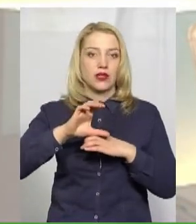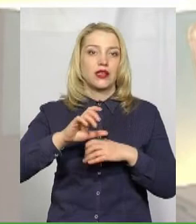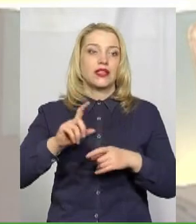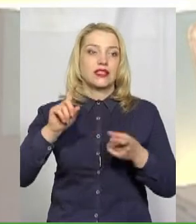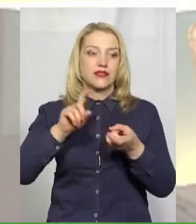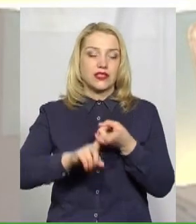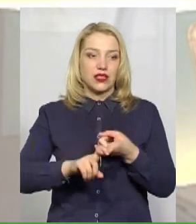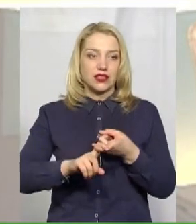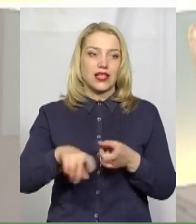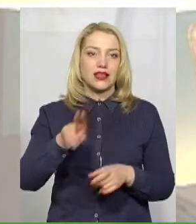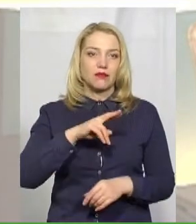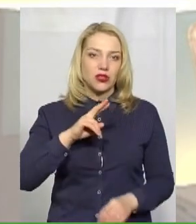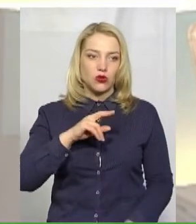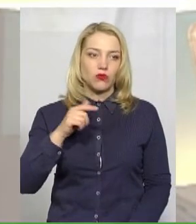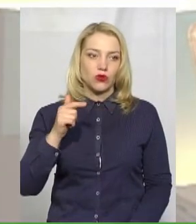Йовдієм.